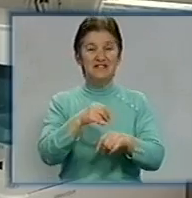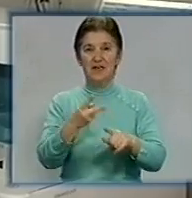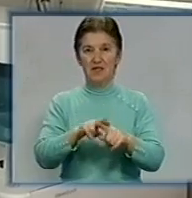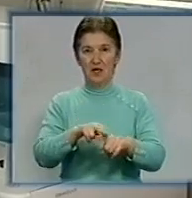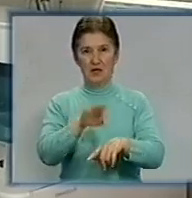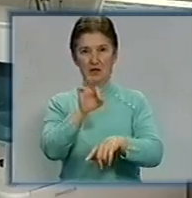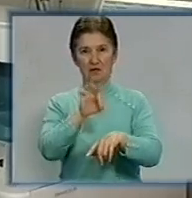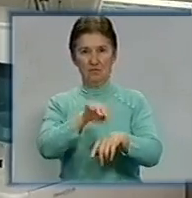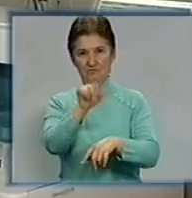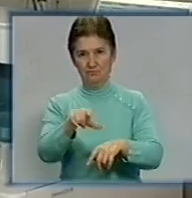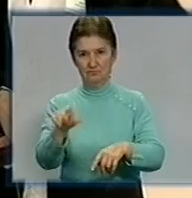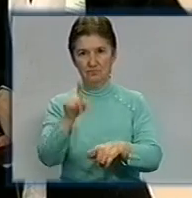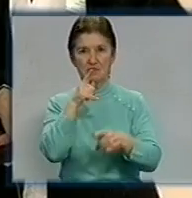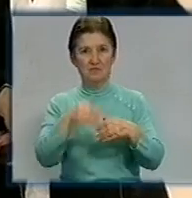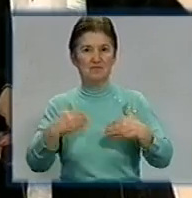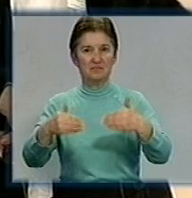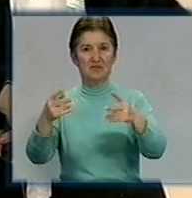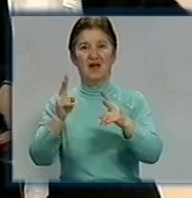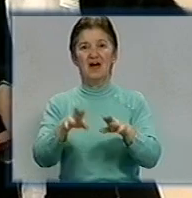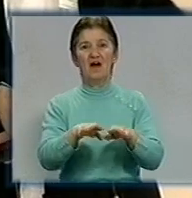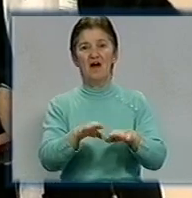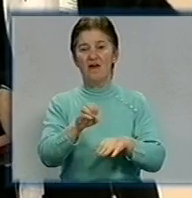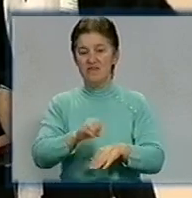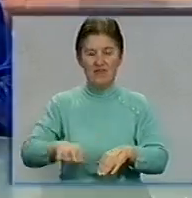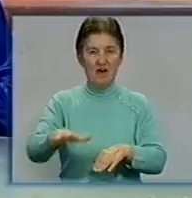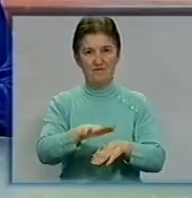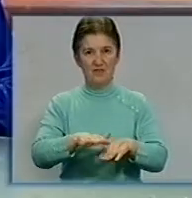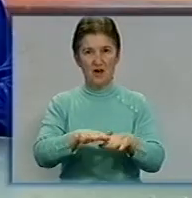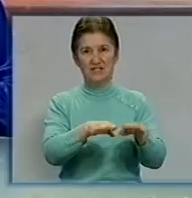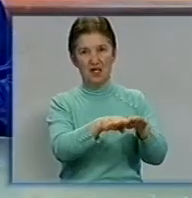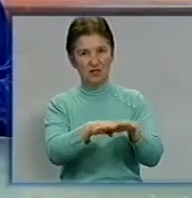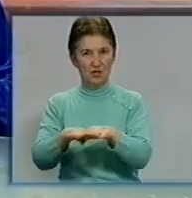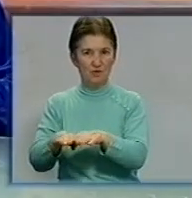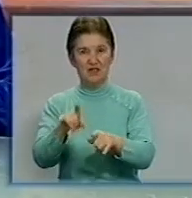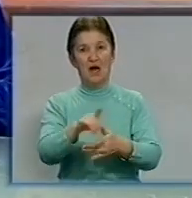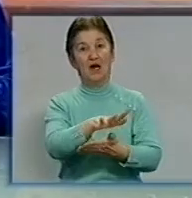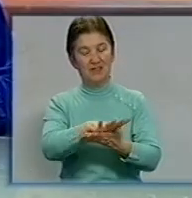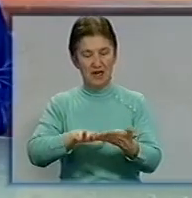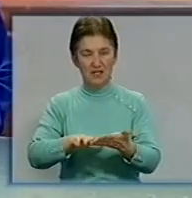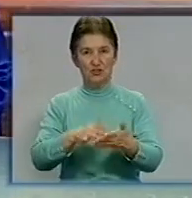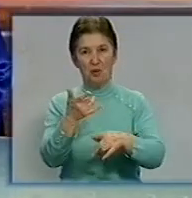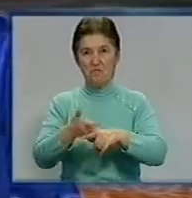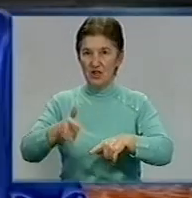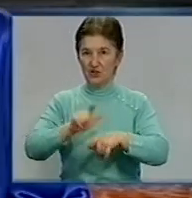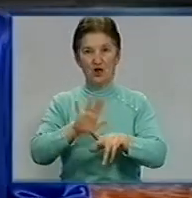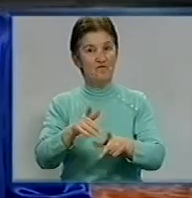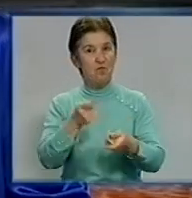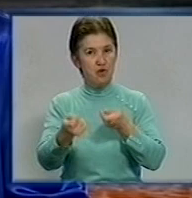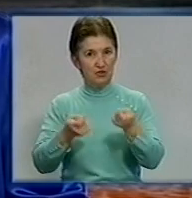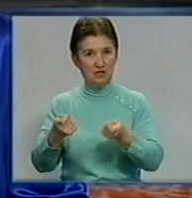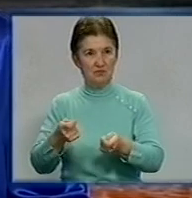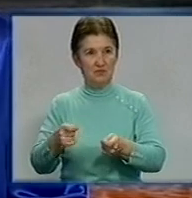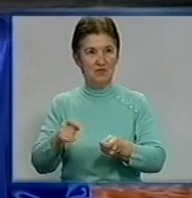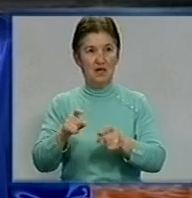Кіровоградська обласна лікарня тягнеться до євростандартів. Далі більше і у подробицях. Сів за